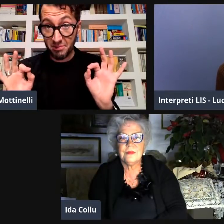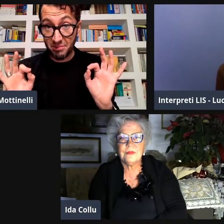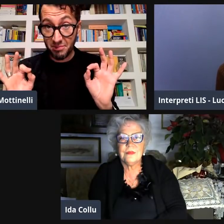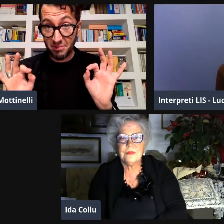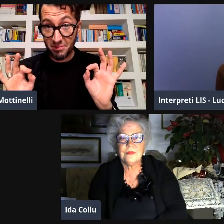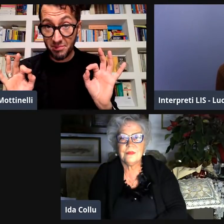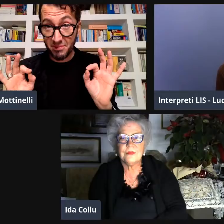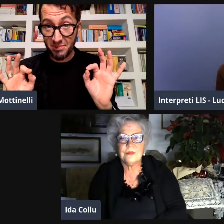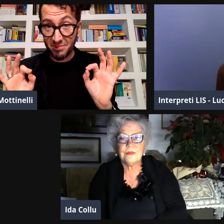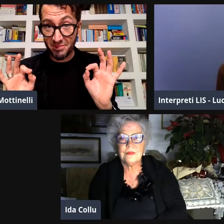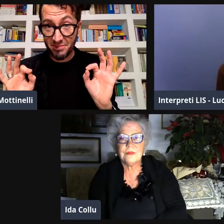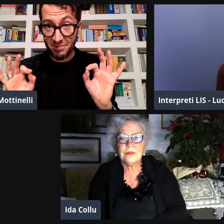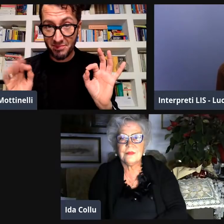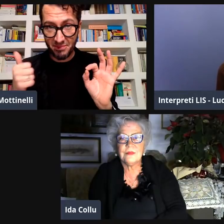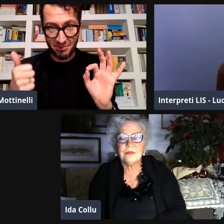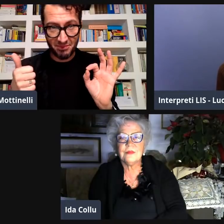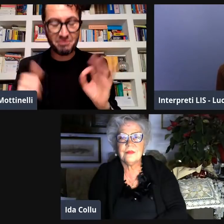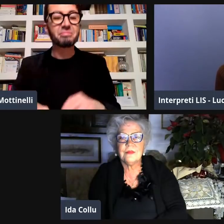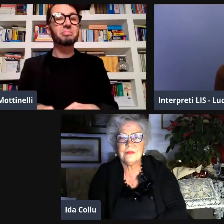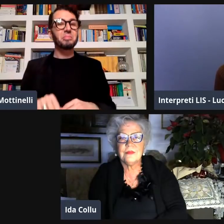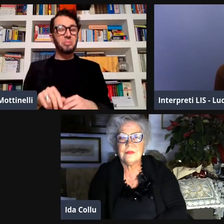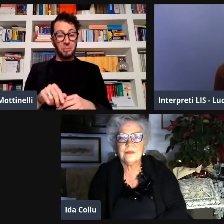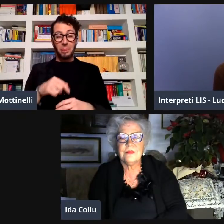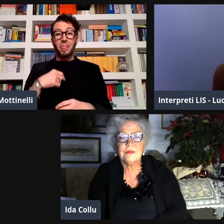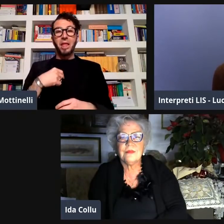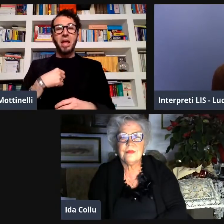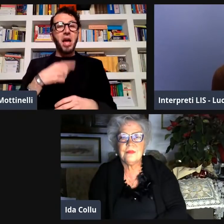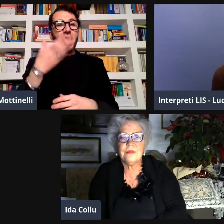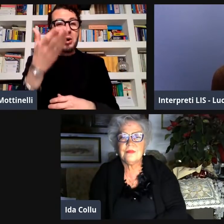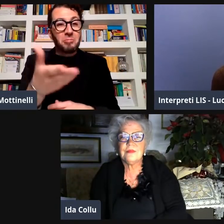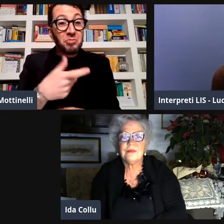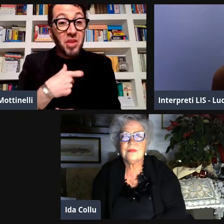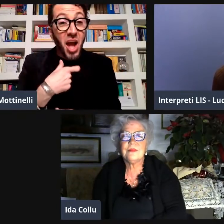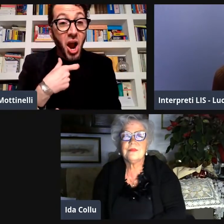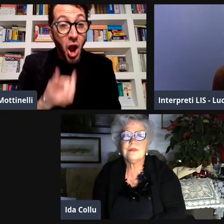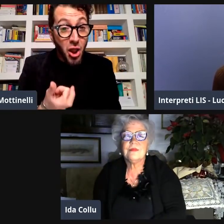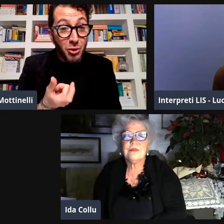Benissimo, Sara sei pronta? Perfetto.